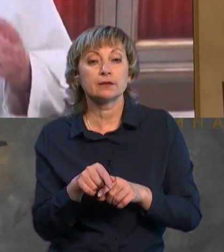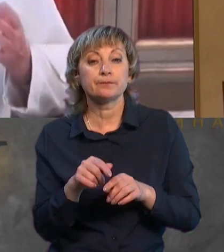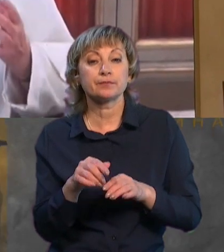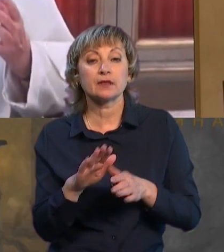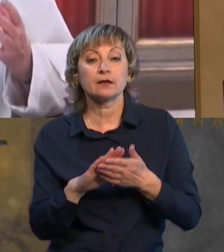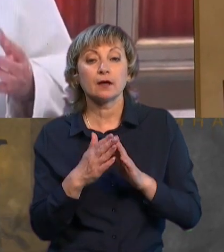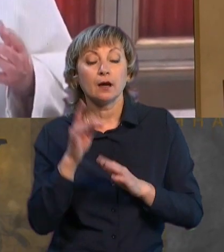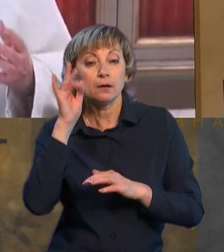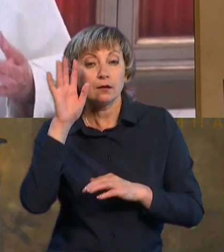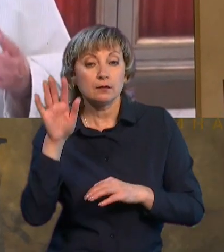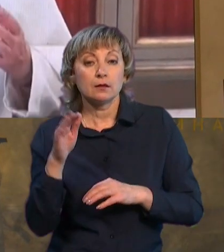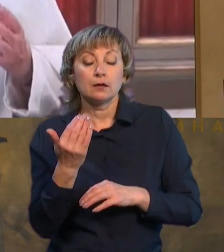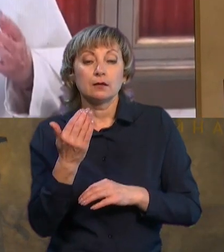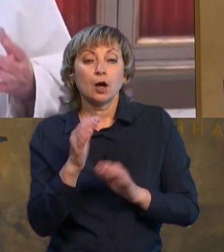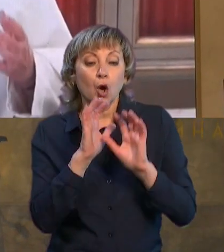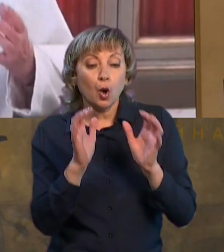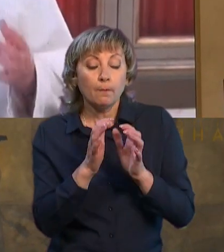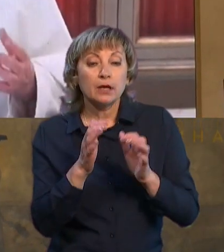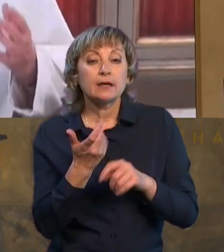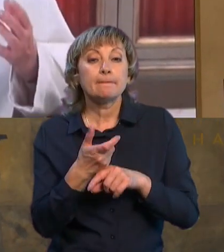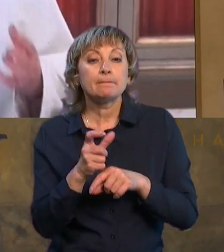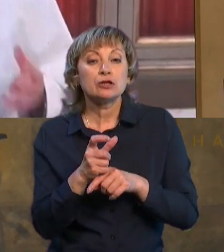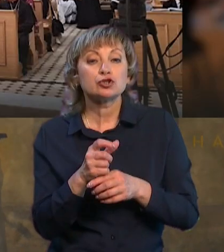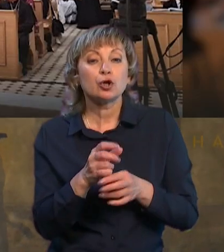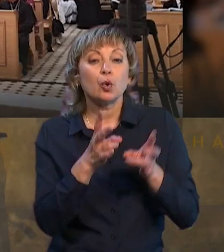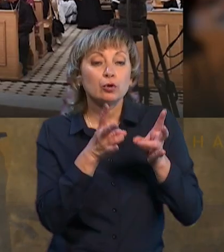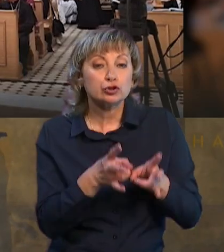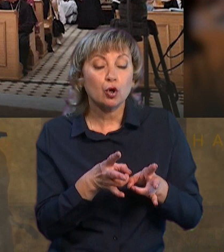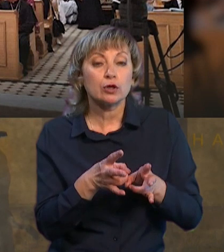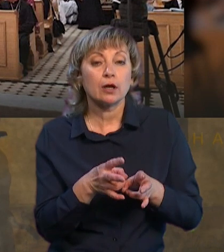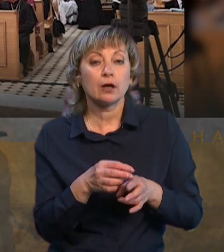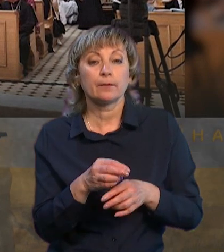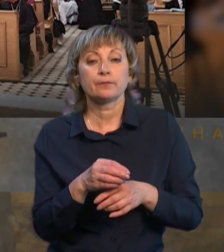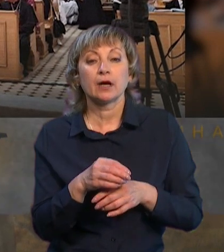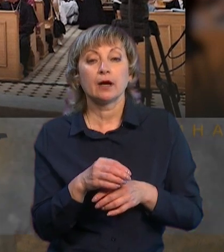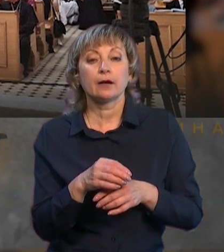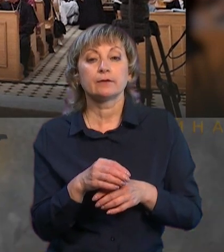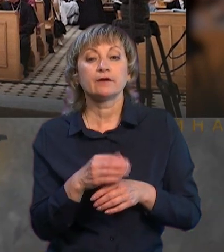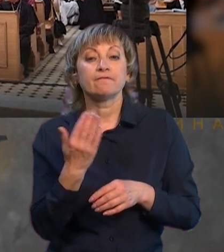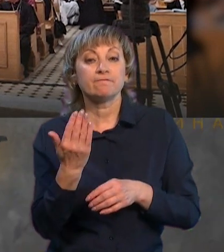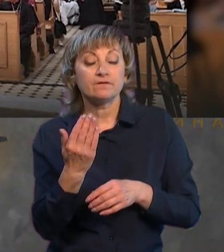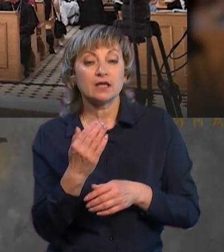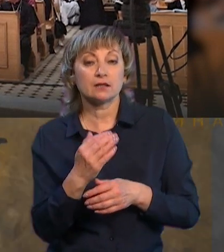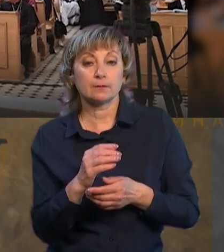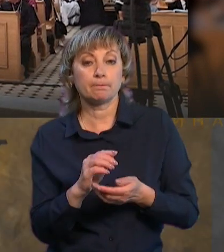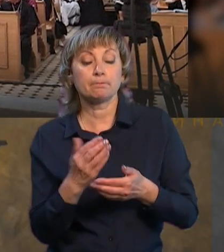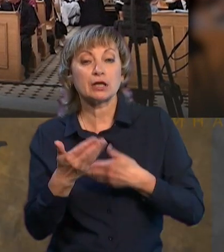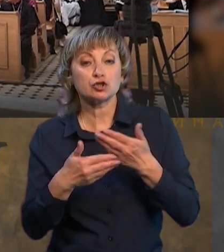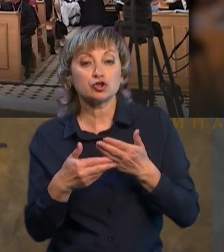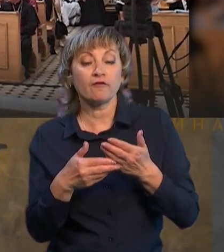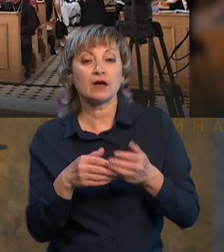там, його опікою над більш ушкодженими, маргіналізованими. Він і прийшов до влади